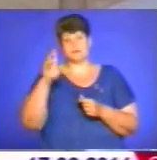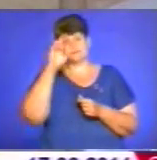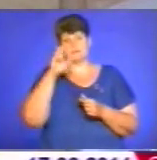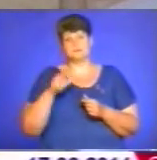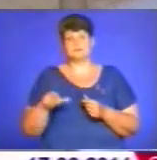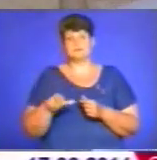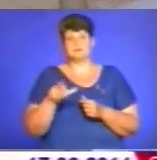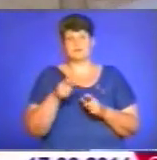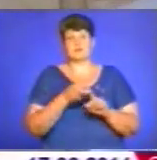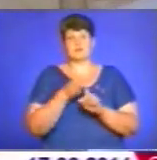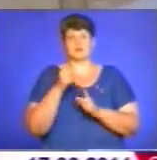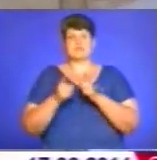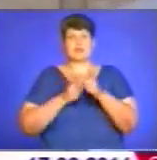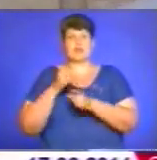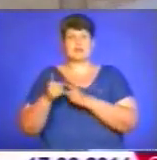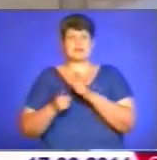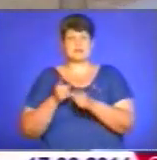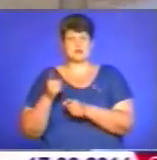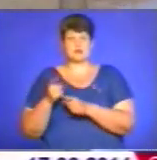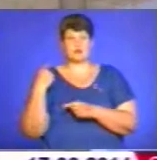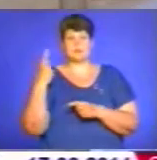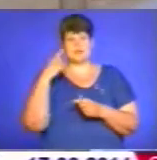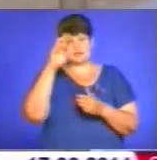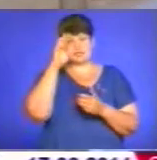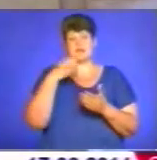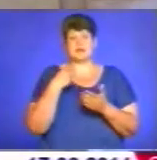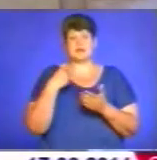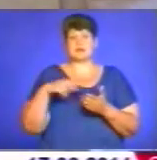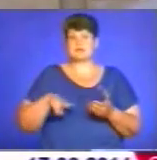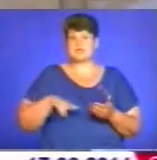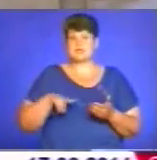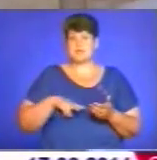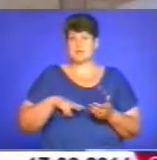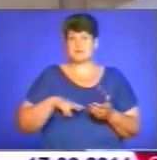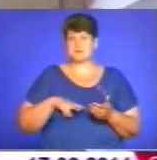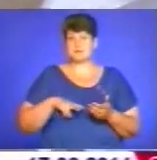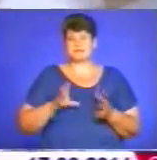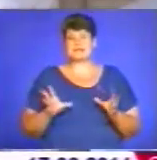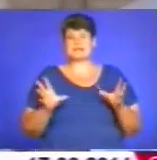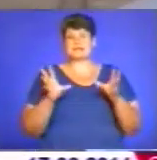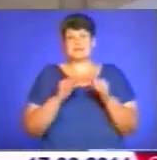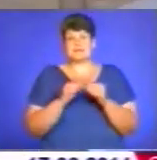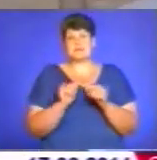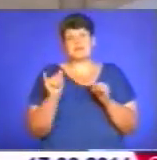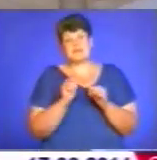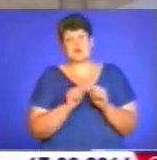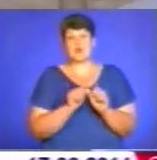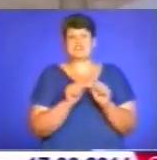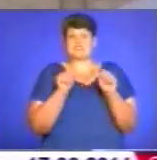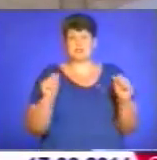в зв'язку з реорганізацією обласної державної адміністрації, з литтям і роз'єднанням окремих